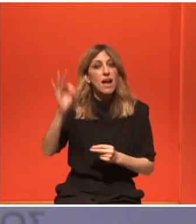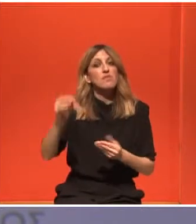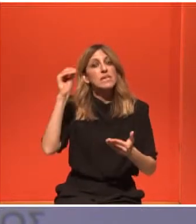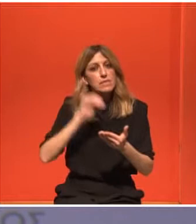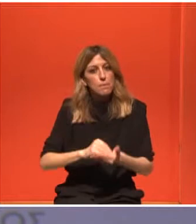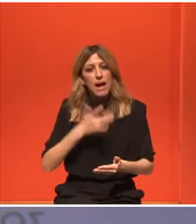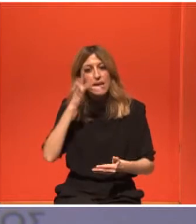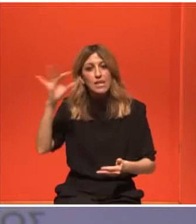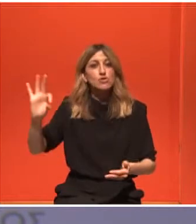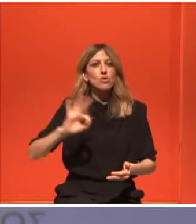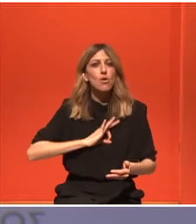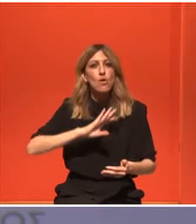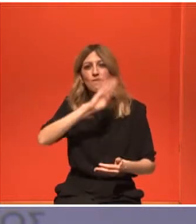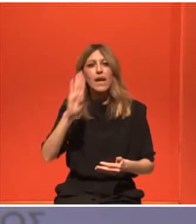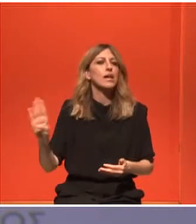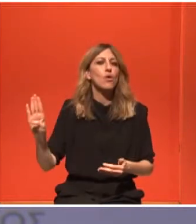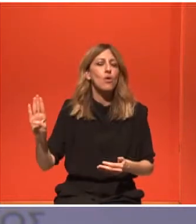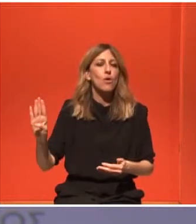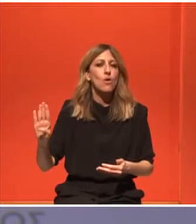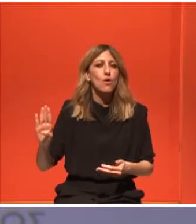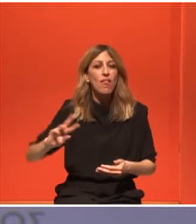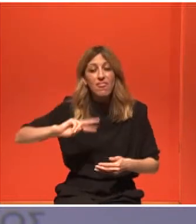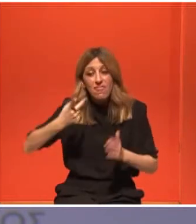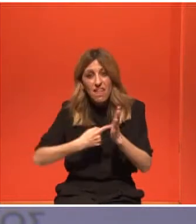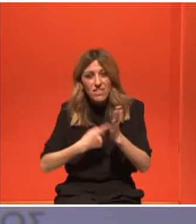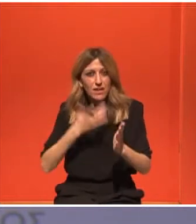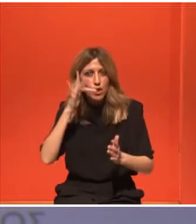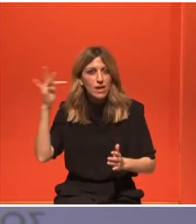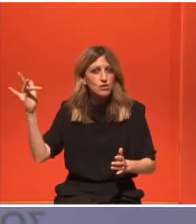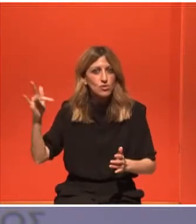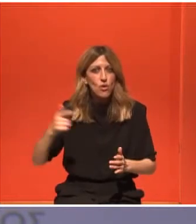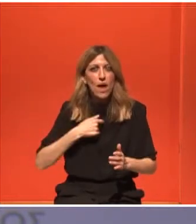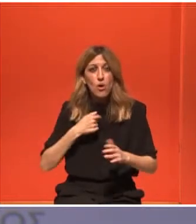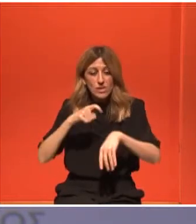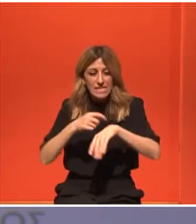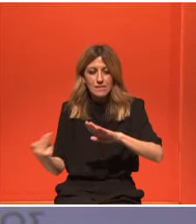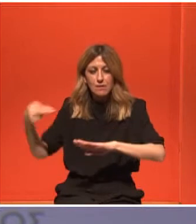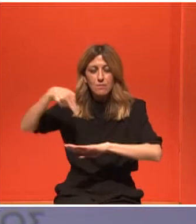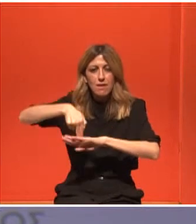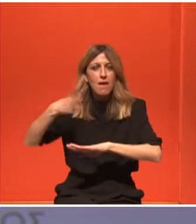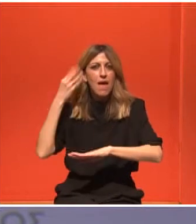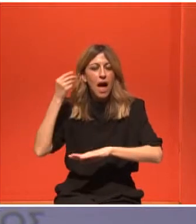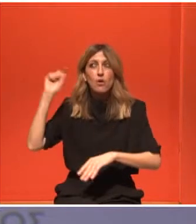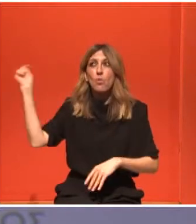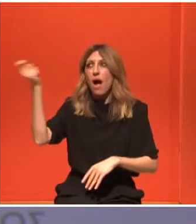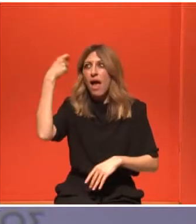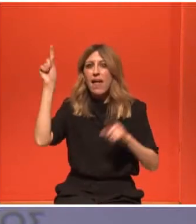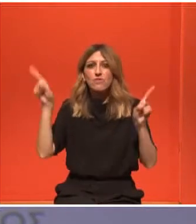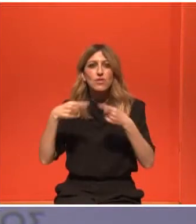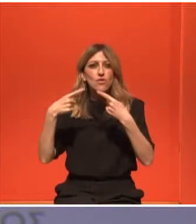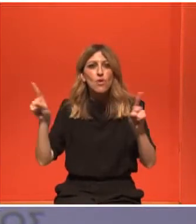ένιωσα, λες, και κέρδισα τη ζωή μου πίσω. Ακούγοντας τον εθνικό ύμαινο δεν μπορούσα να πιστέψω τι είχα κάνει και για μένα τότε